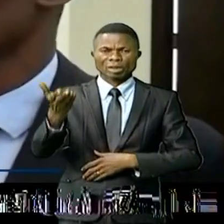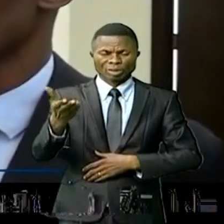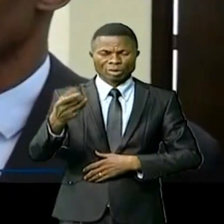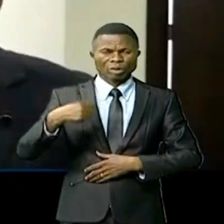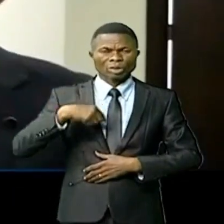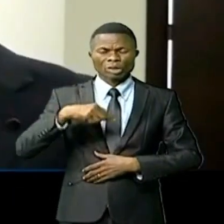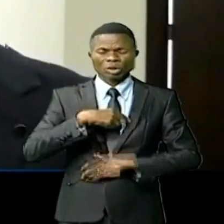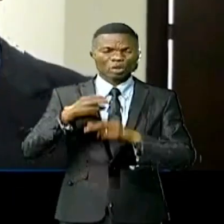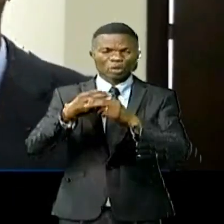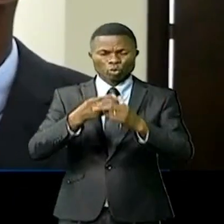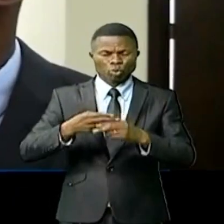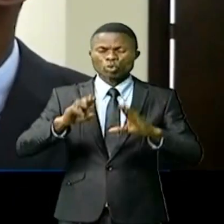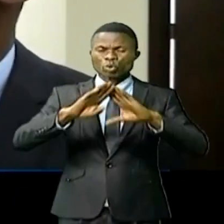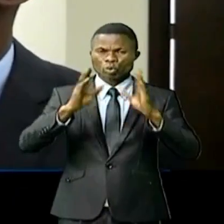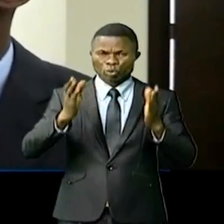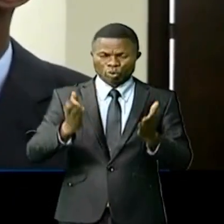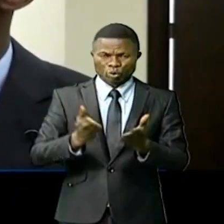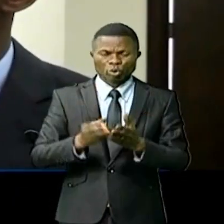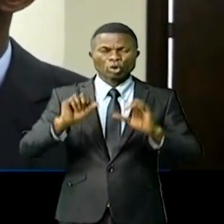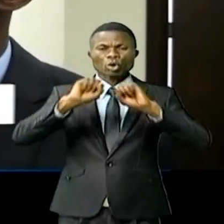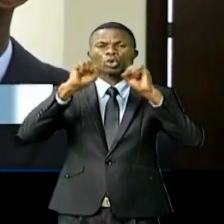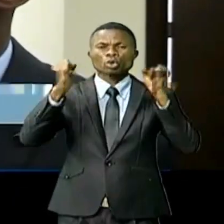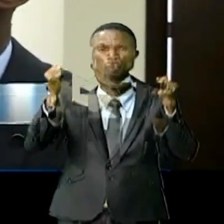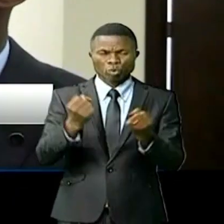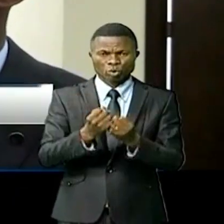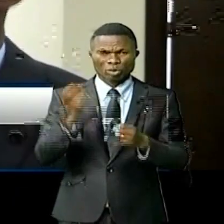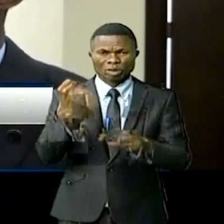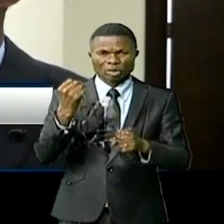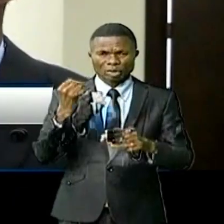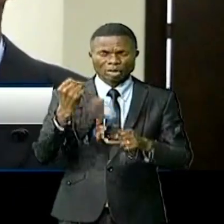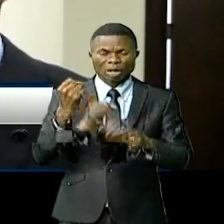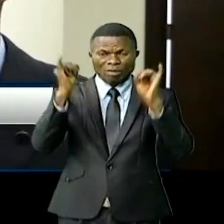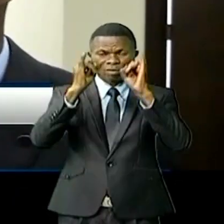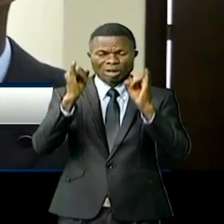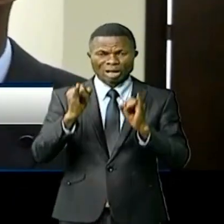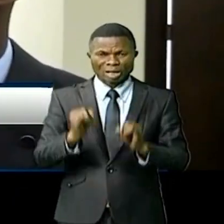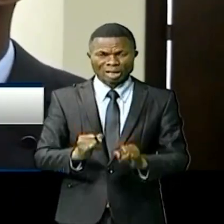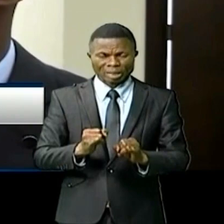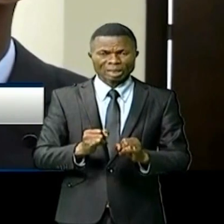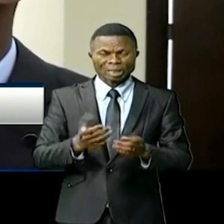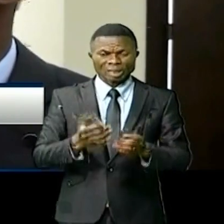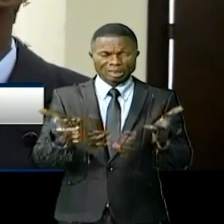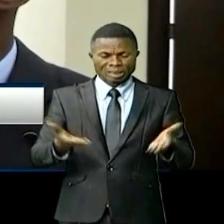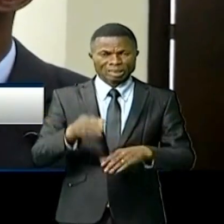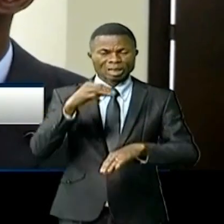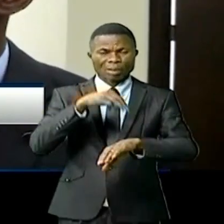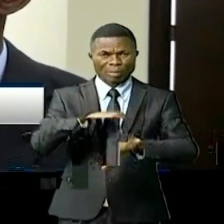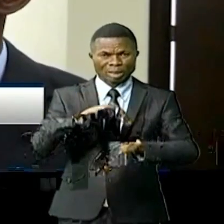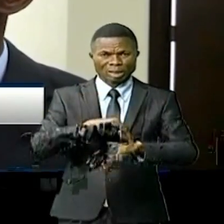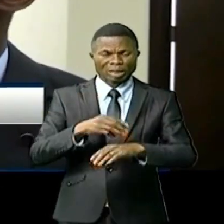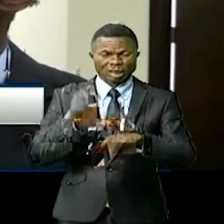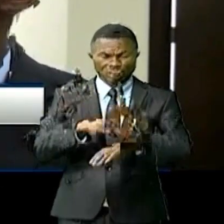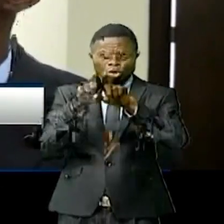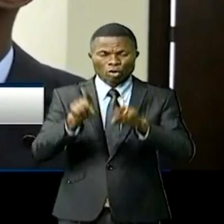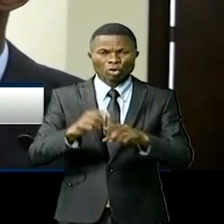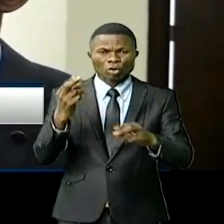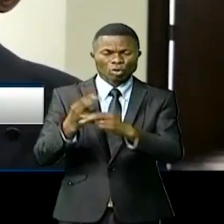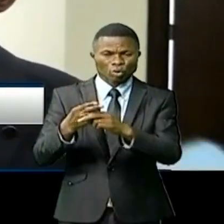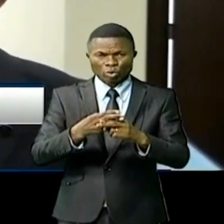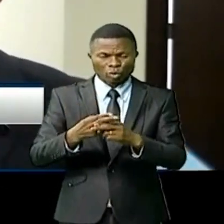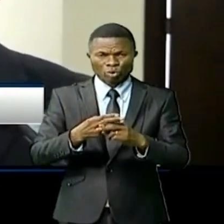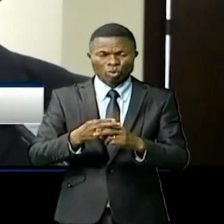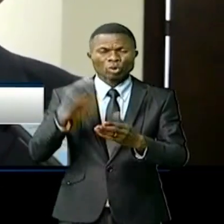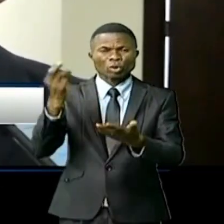Nous devons contrôler toutes les sociétés fournisseurs de services internet qui opèrent ici sur place. Nous devons contrôler les titres d